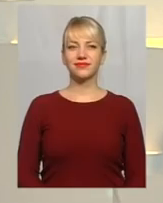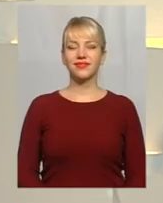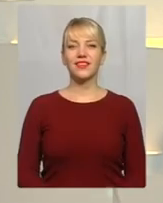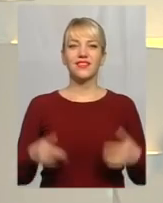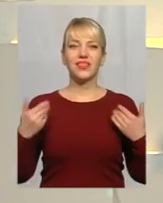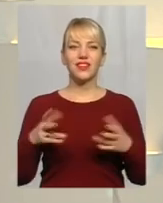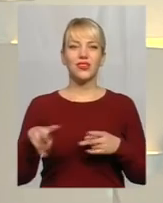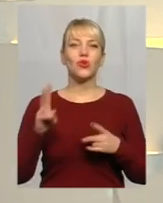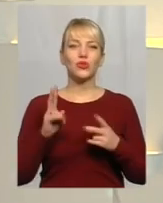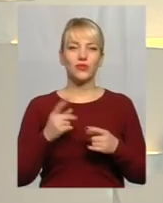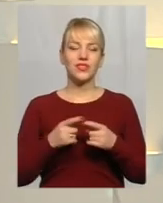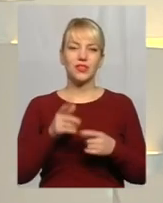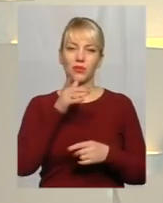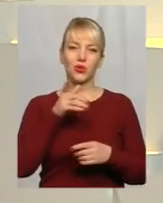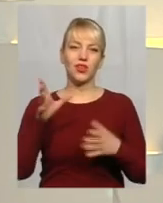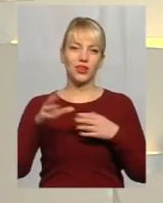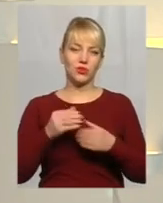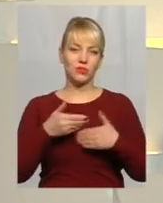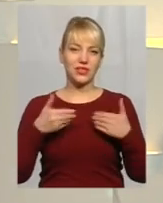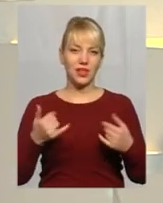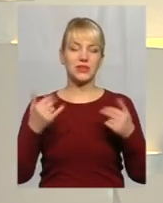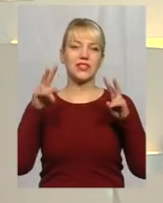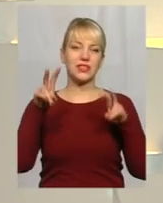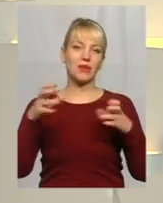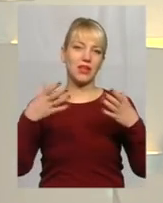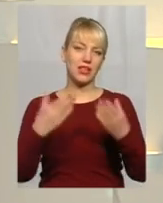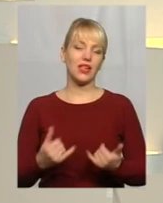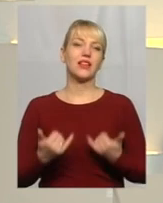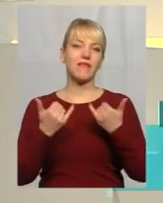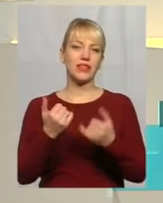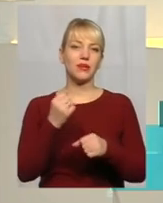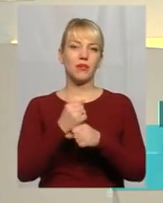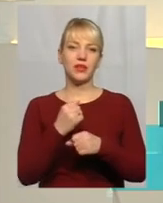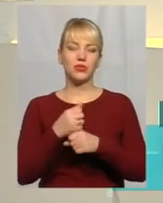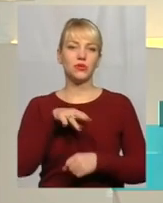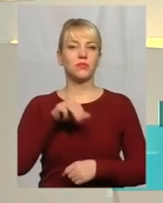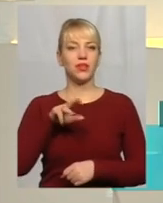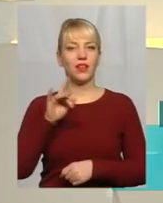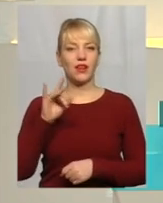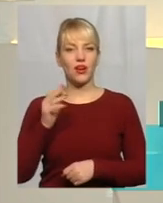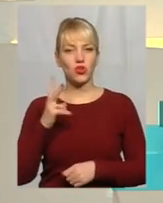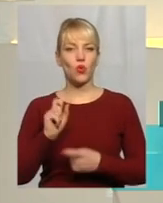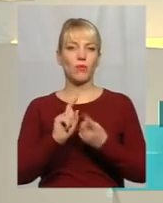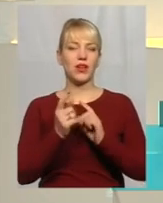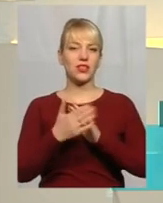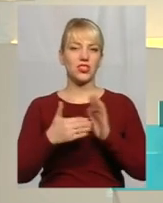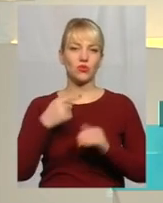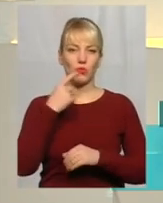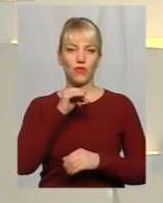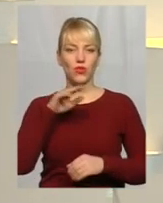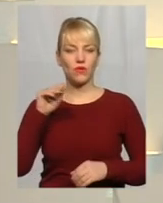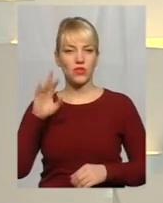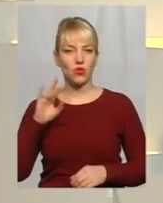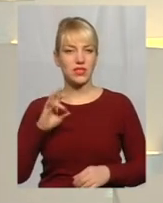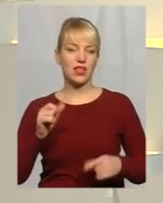Вітання усім, хто у цій пері з нами. В ефірі «Тема дня». Сьогодні для вас у студії працює юна мітрашка, переклад на мову жестів Оксана Фіновська.